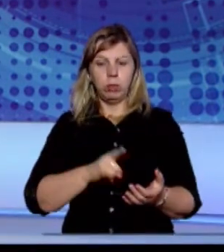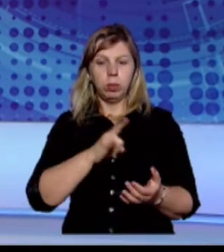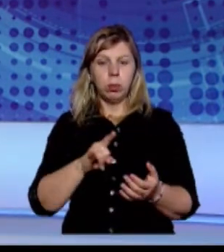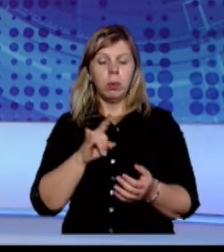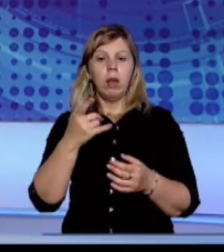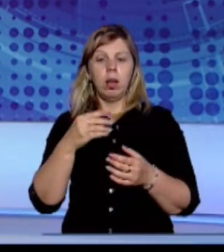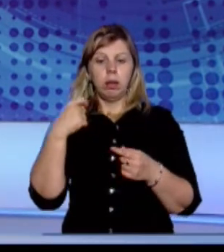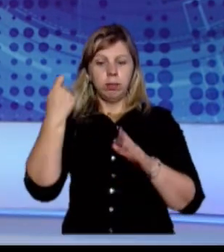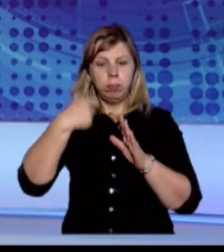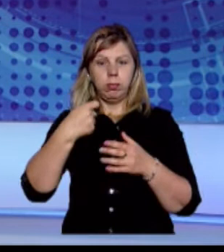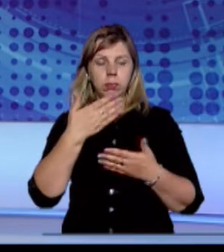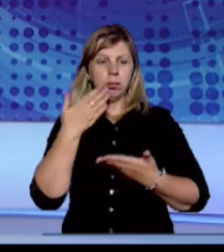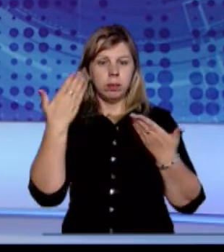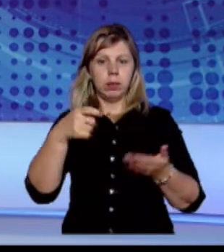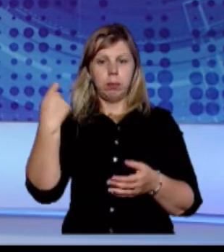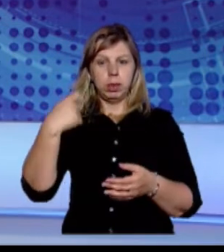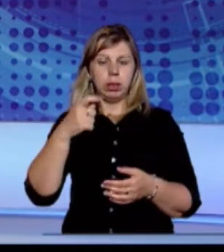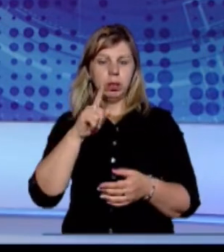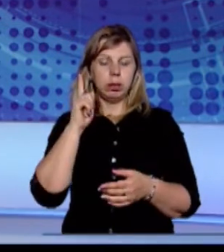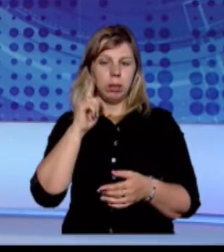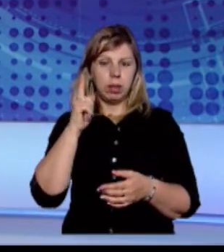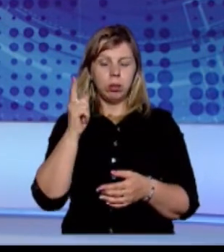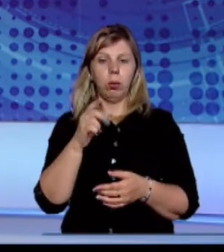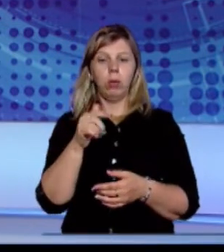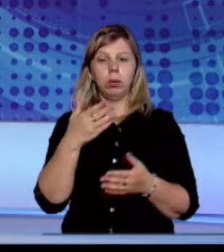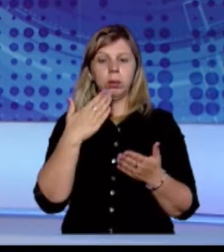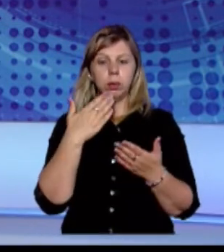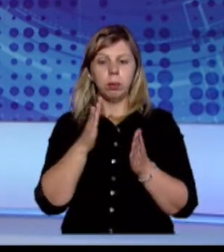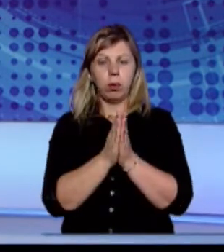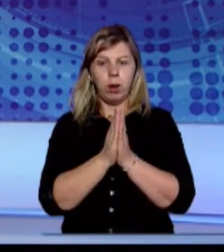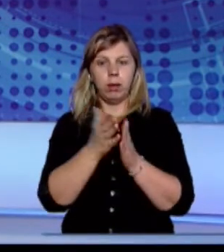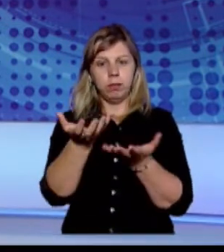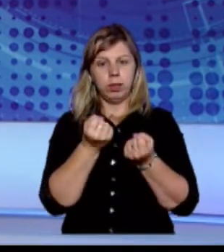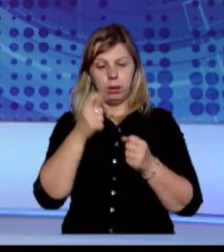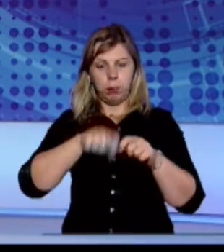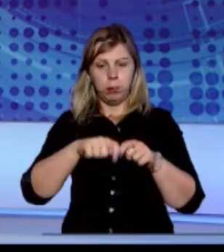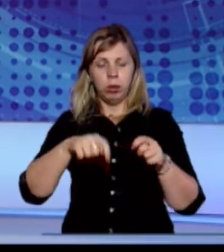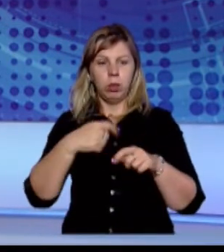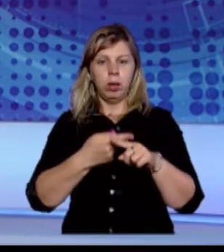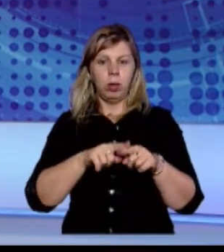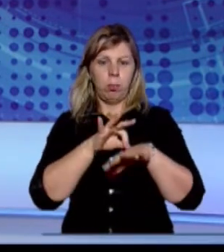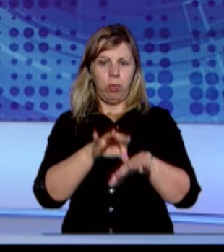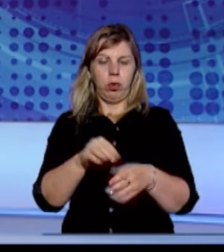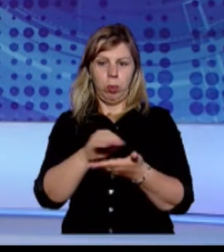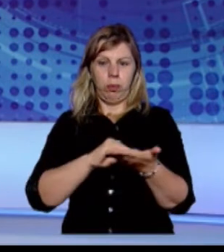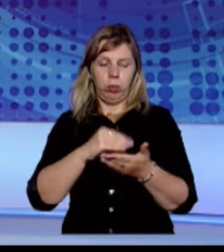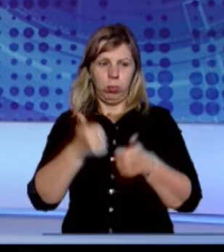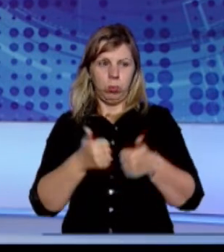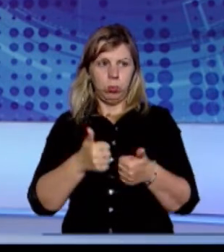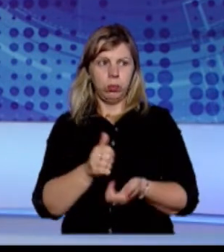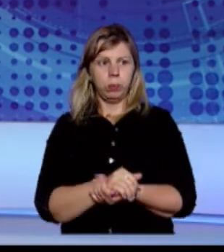записував відеозвернення до президента Володимира Зеленського із проханням взяти під контроль ситуацію щодо проведення повторного